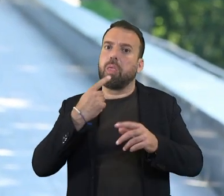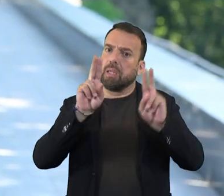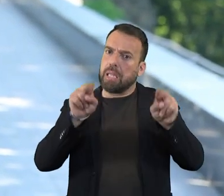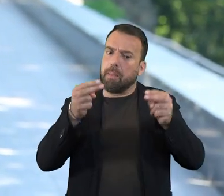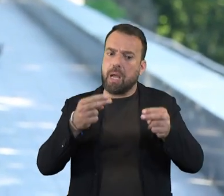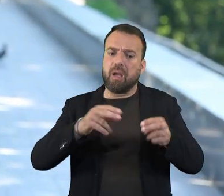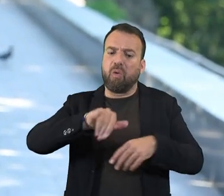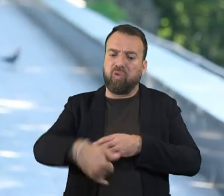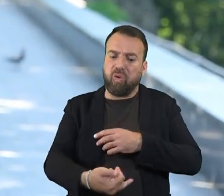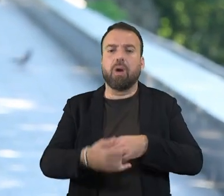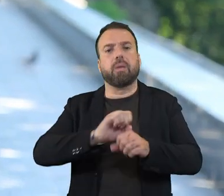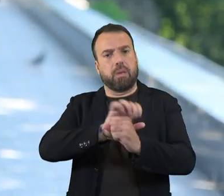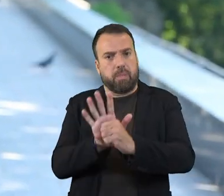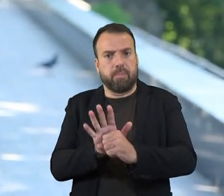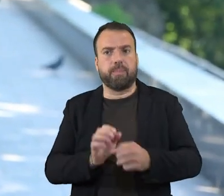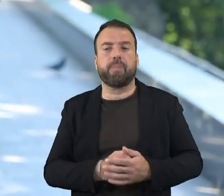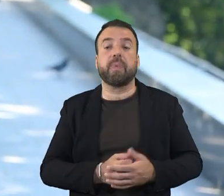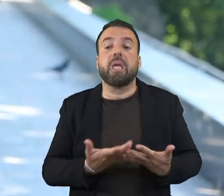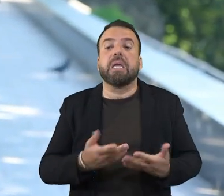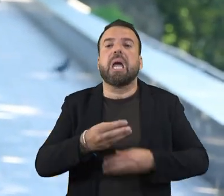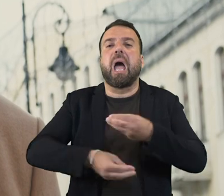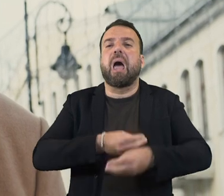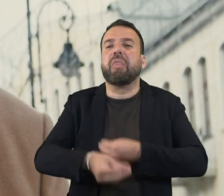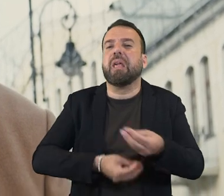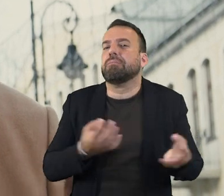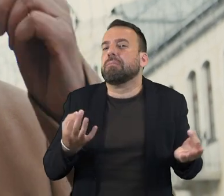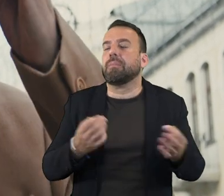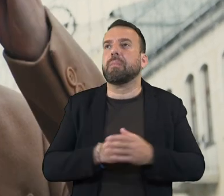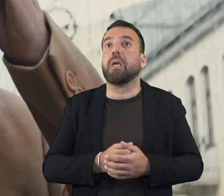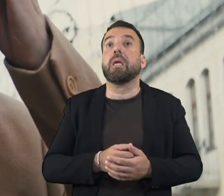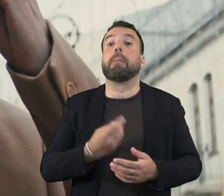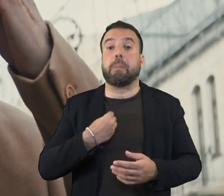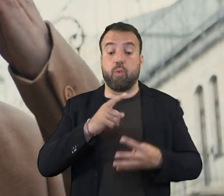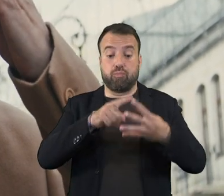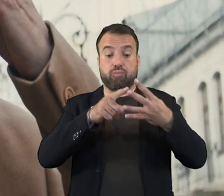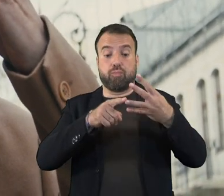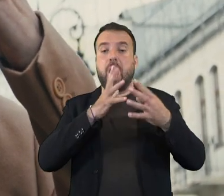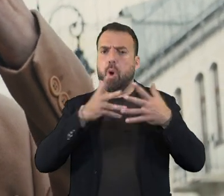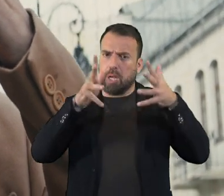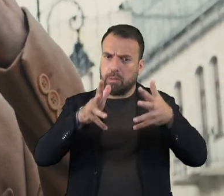Què podem fer? Aquestes són algunes recomanacions que us poden ajudar.